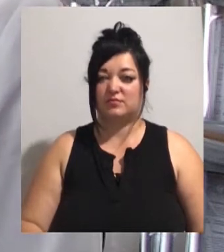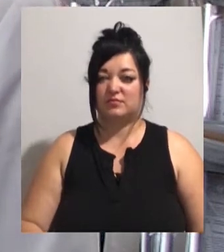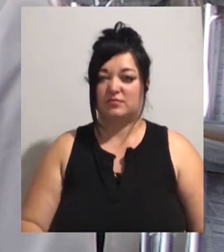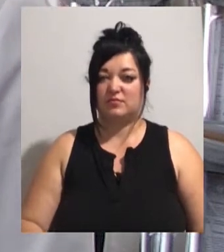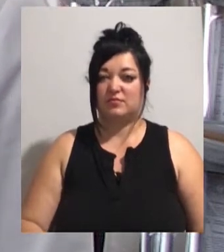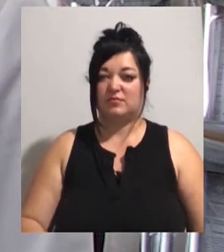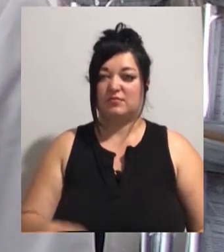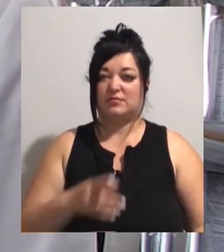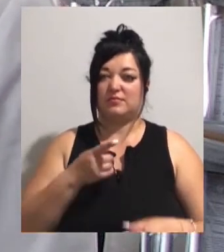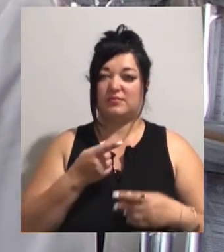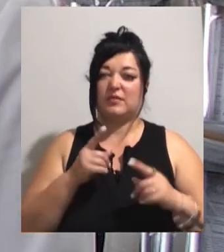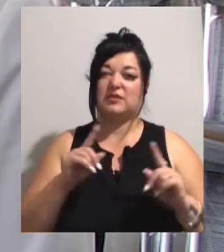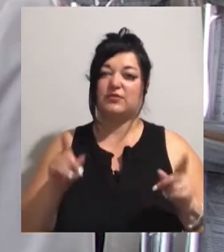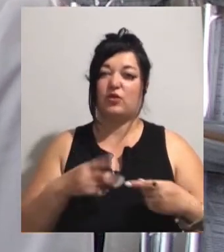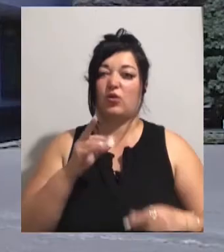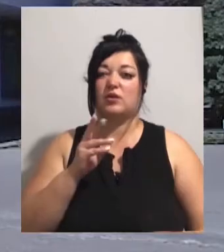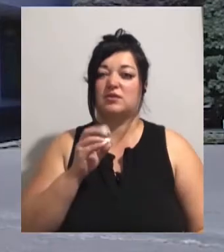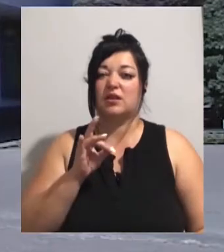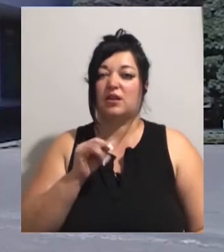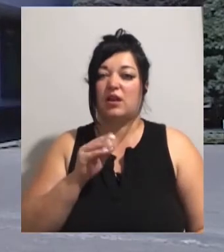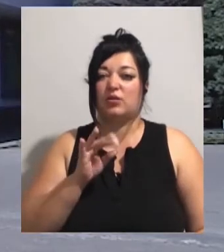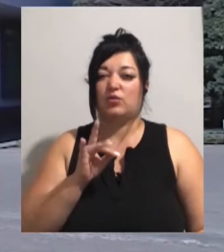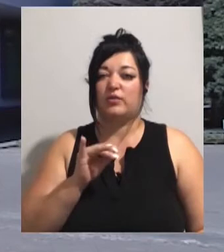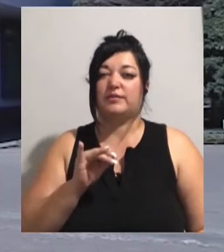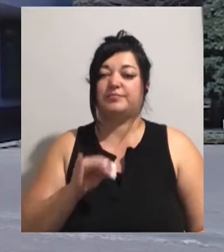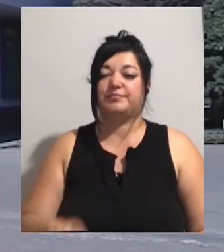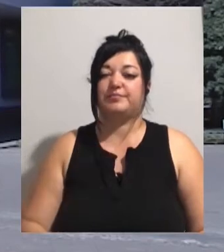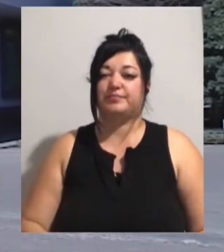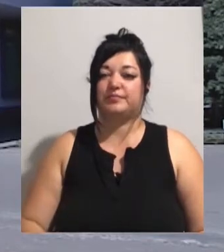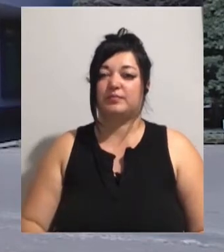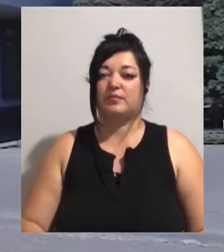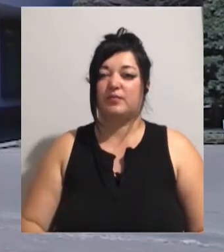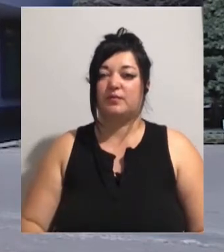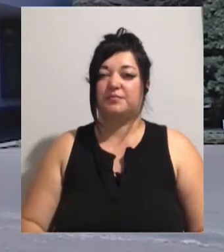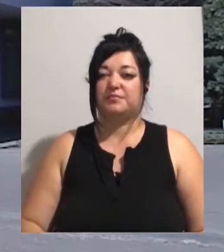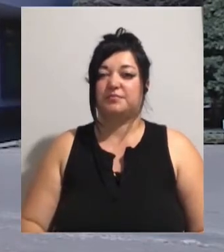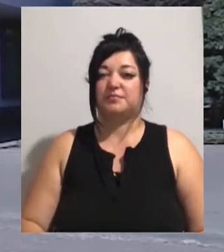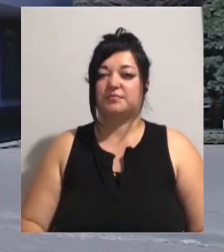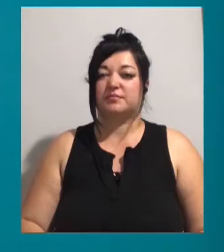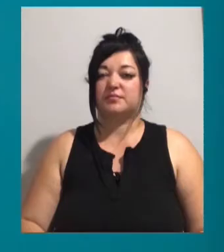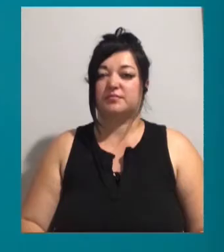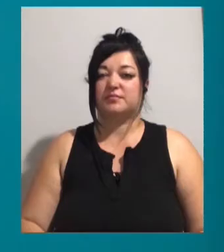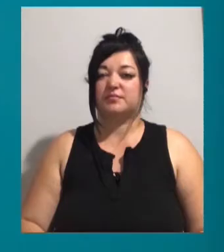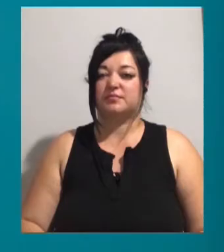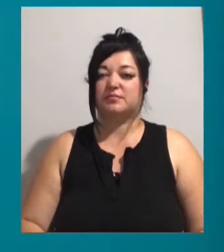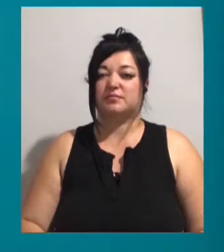кислородні концентратори, по потребі. Олександра Маляченко, Євген Меслівцев. Новини на Суспільному. Одеса.